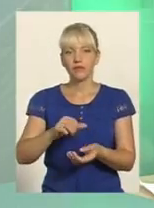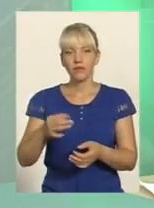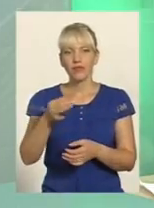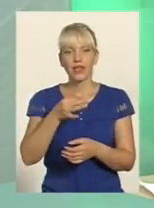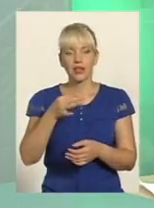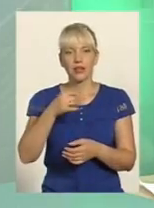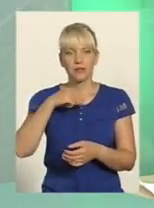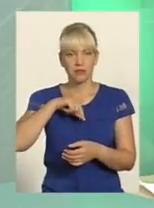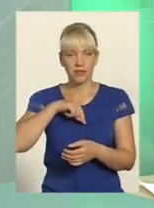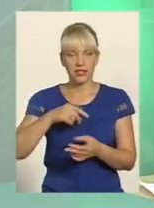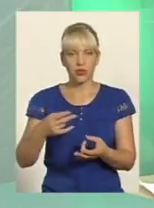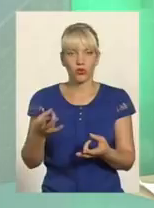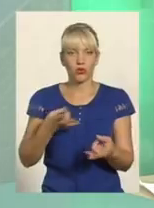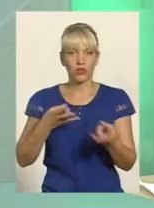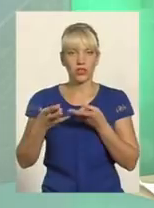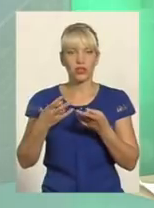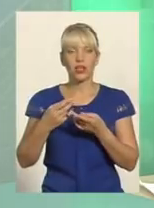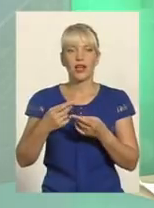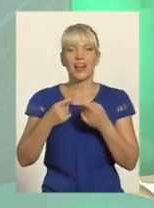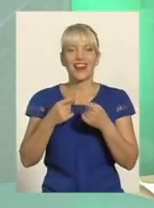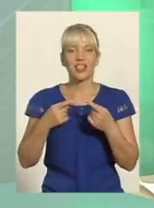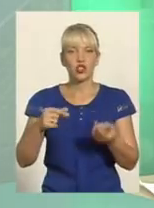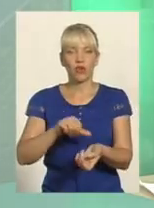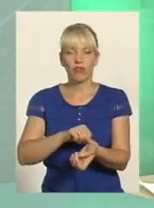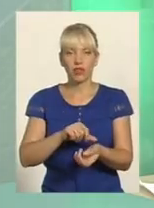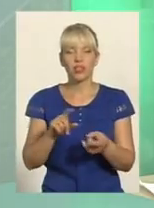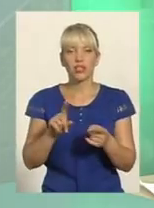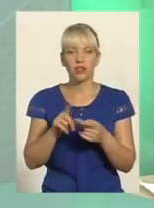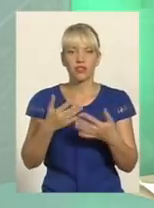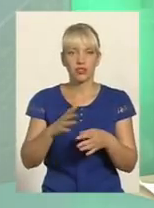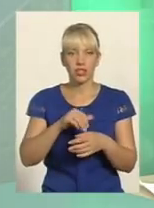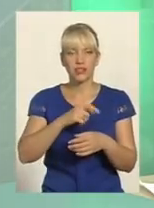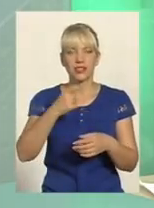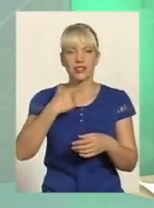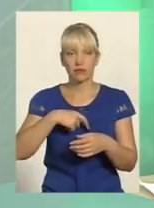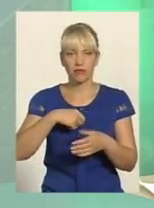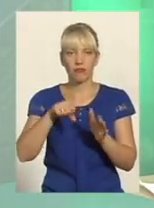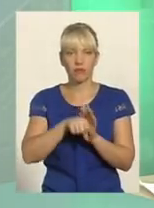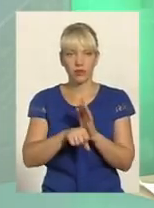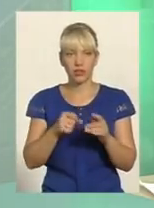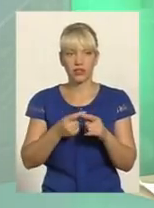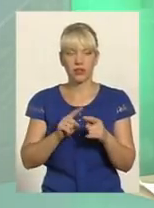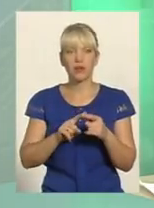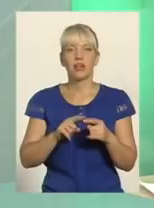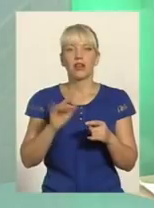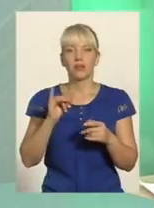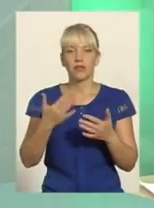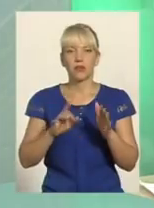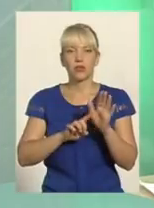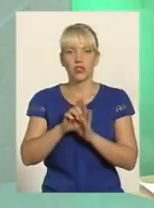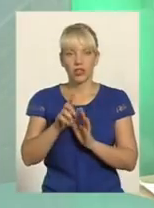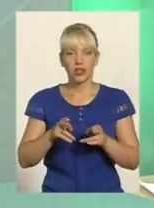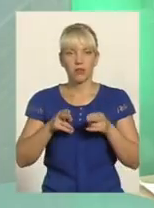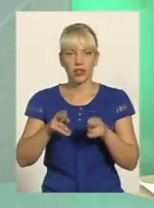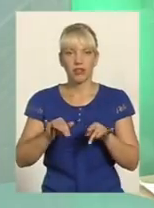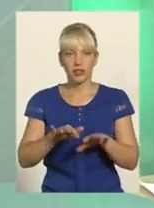даних фактах порушені кримінальні справи за ознаками статті 115, тобто умисне вбивство І ми сьогодні документуємо